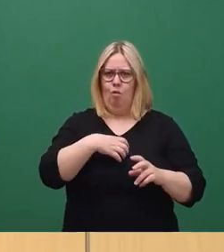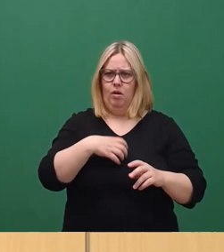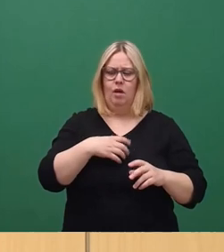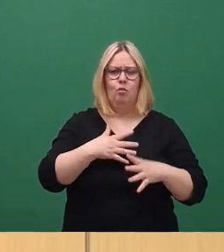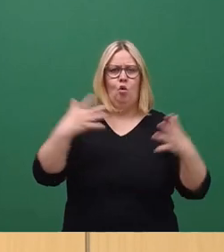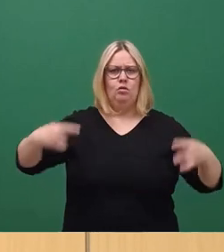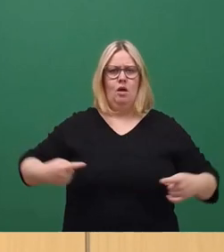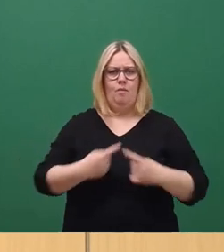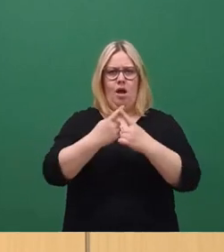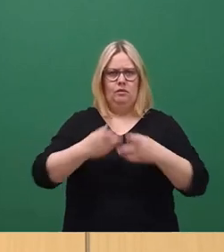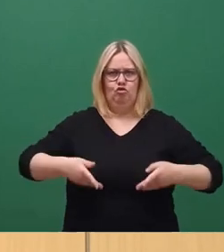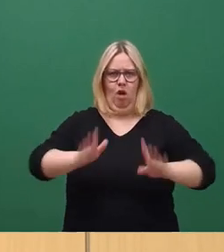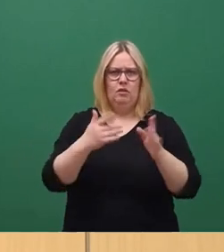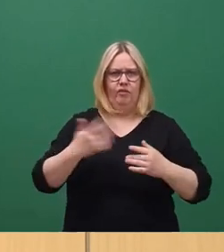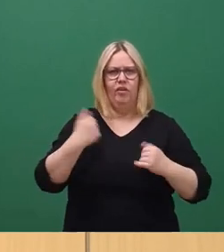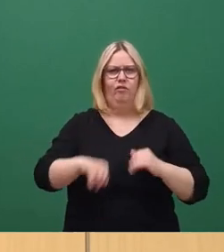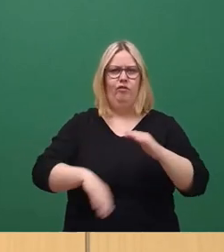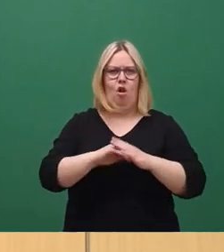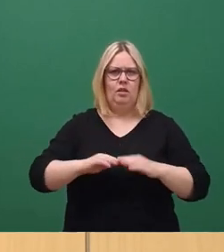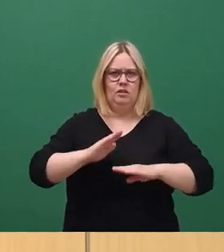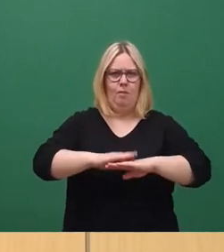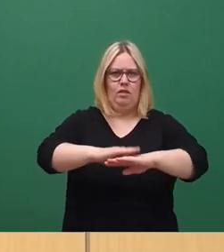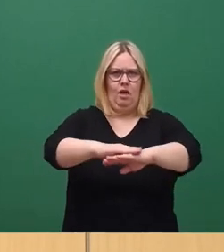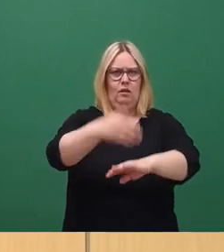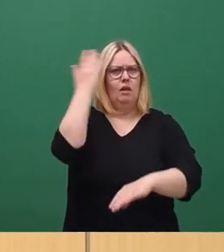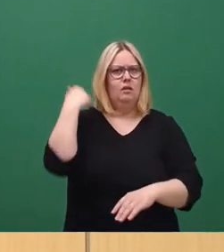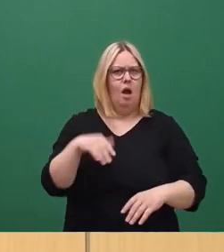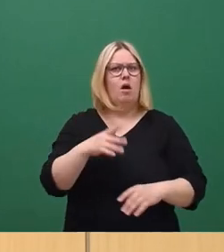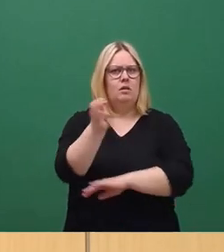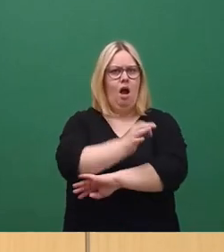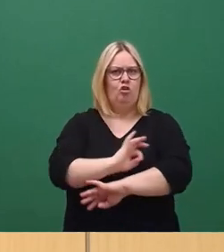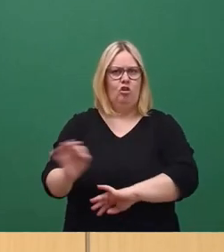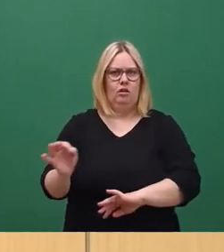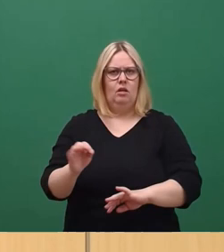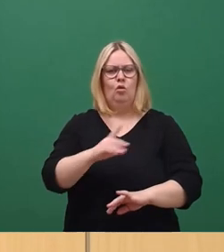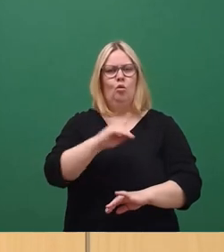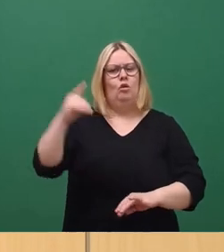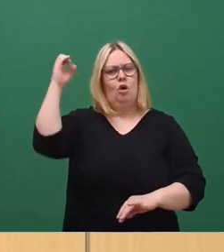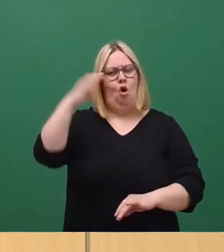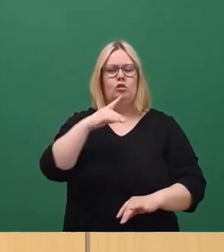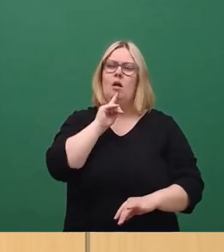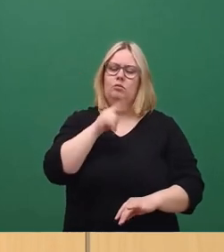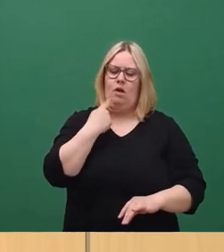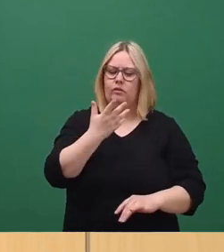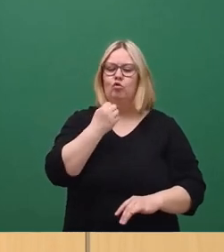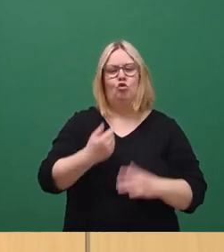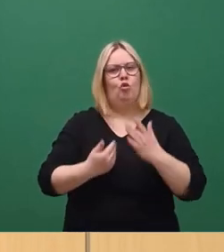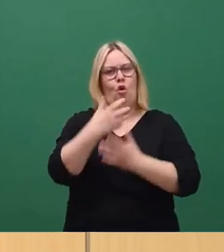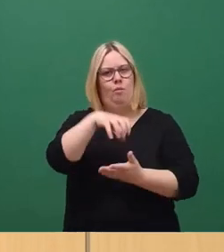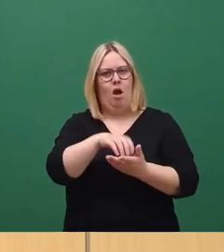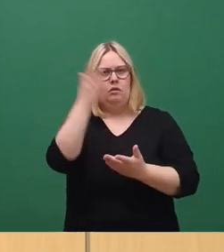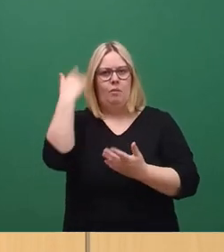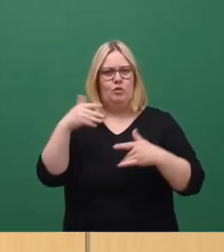Meißner Straße im jetzigen Zustand, ganz im Sinne des damaligen Architekten Kurt Leucht, der mit seiner Gestaltung des Neumarktes die